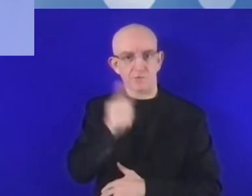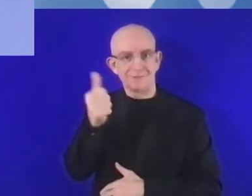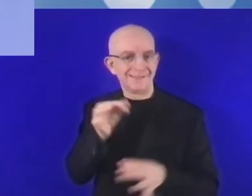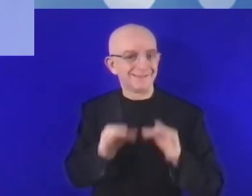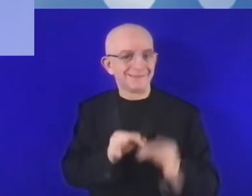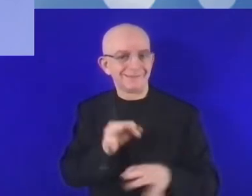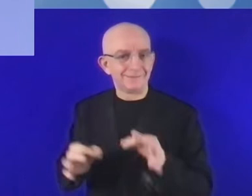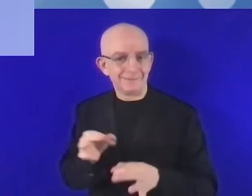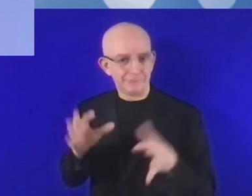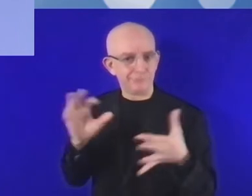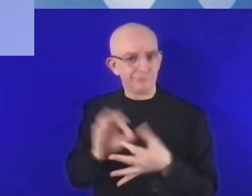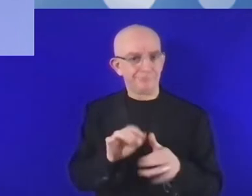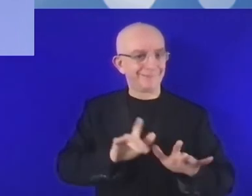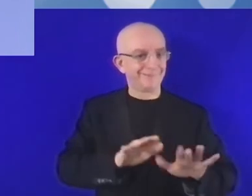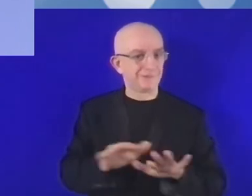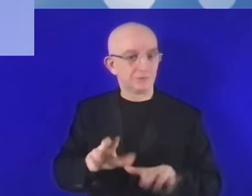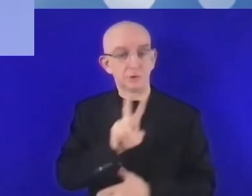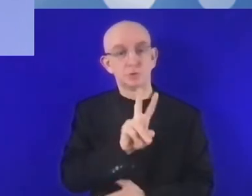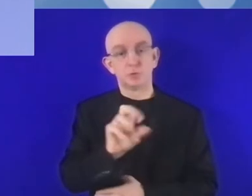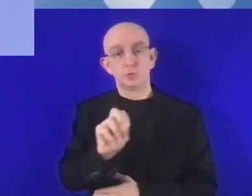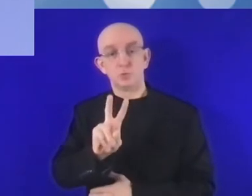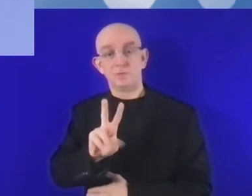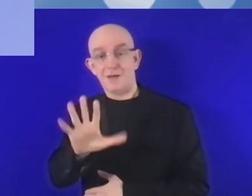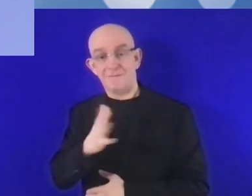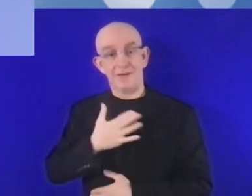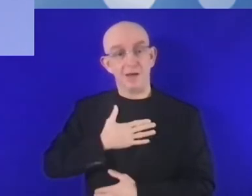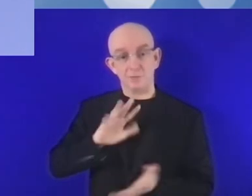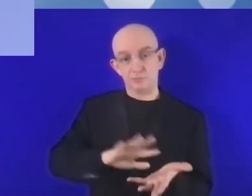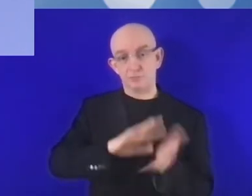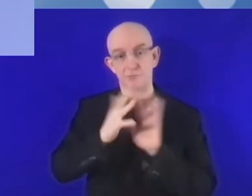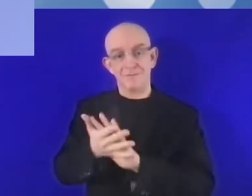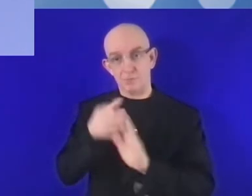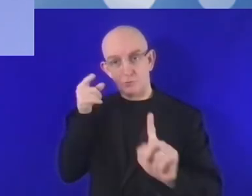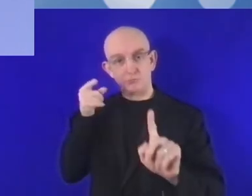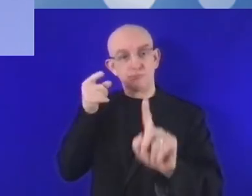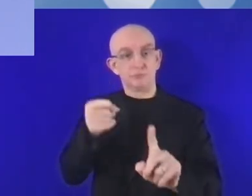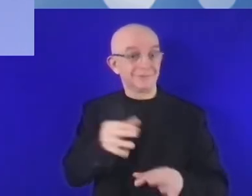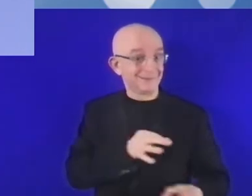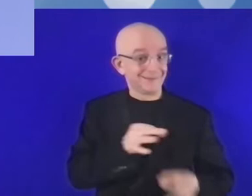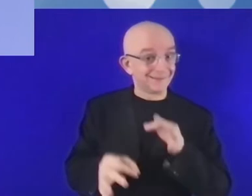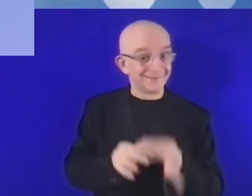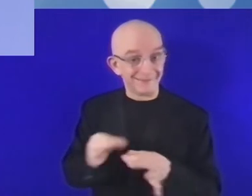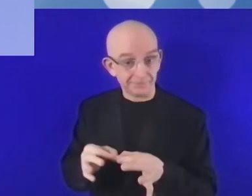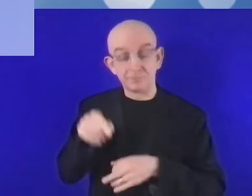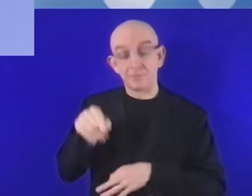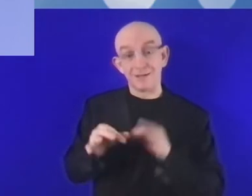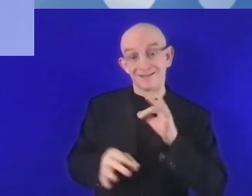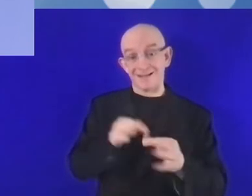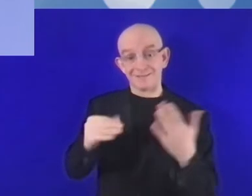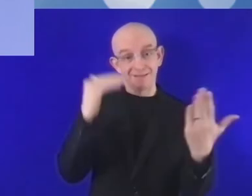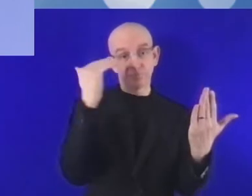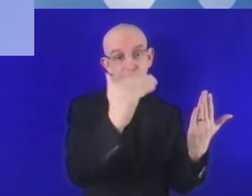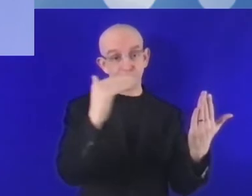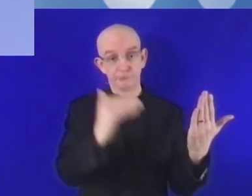2025 i ta strategia podkreśla konieczność podjęcia bardzo szybkich i bardzo odważnych działań,